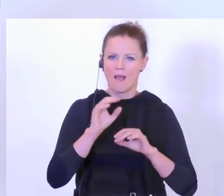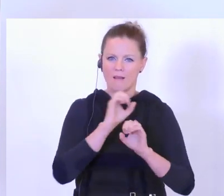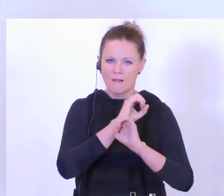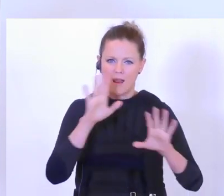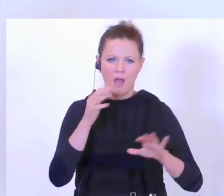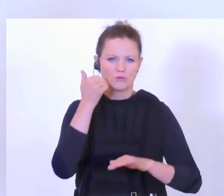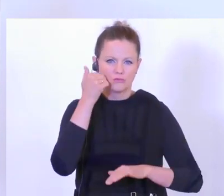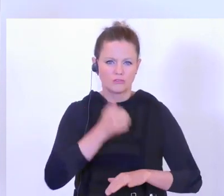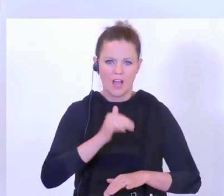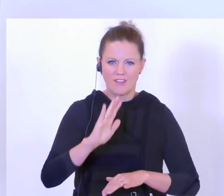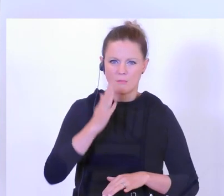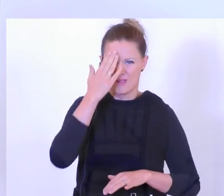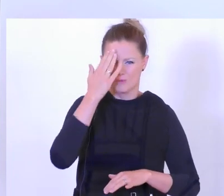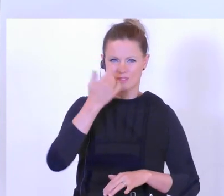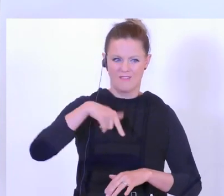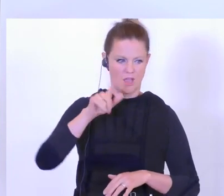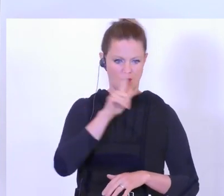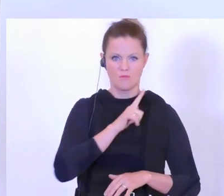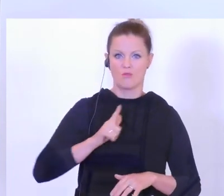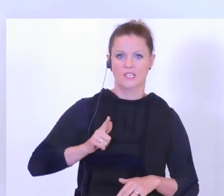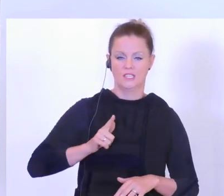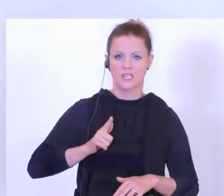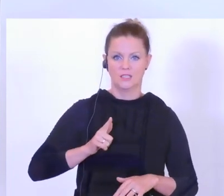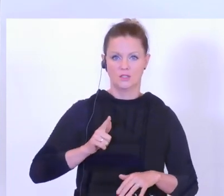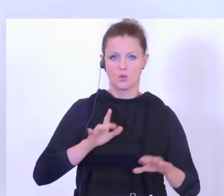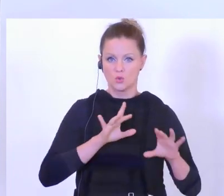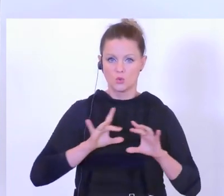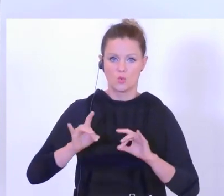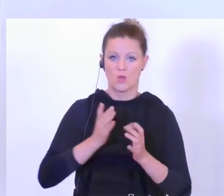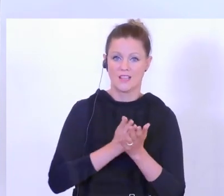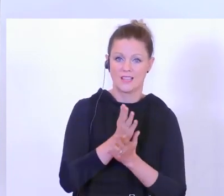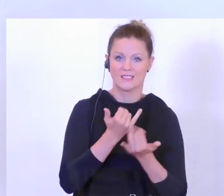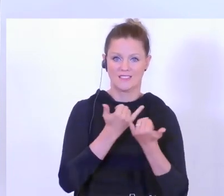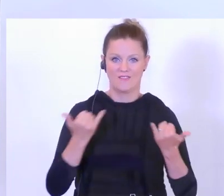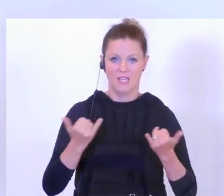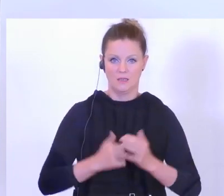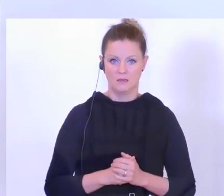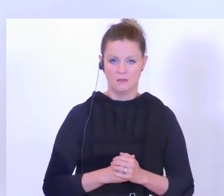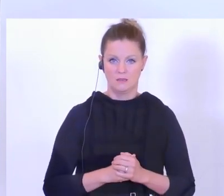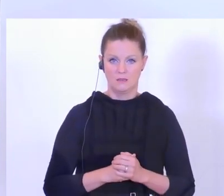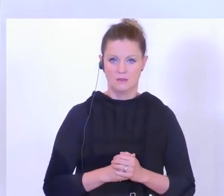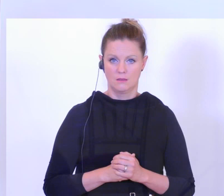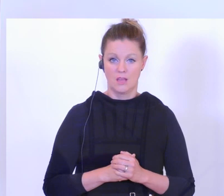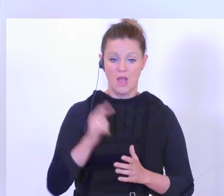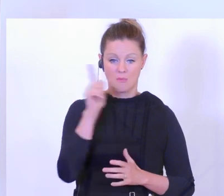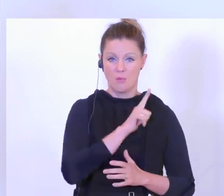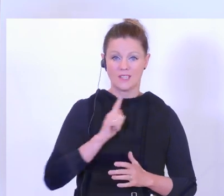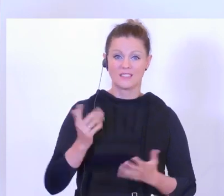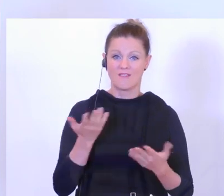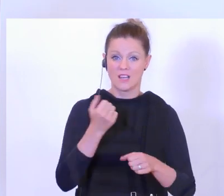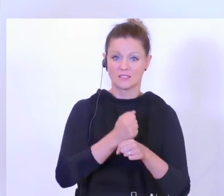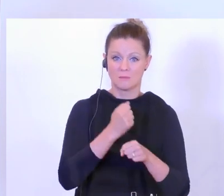wie wichtig es ist, als Polizist Polizist in Dienst zu tun. Denn die Polizei schützt die Grund und Freiheitsrechte.